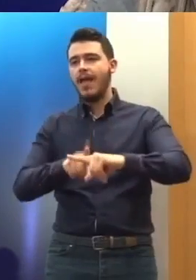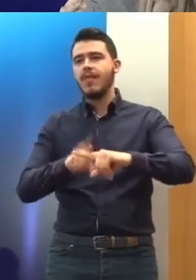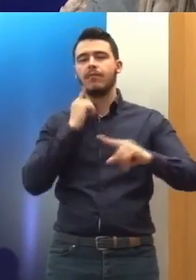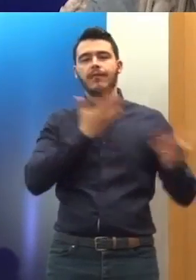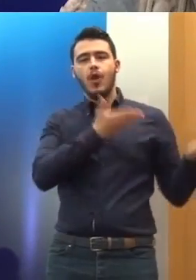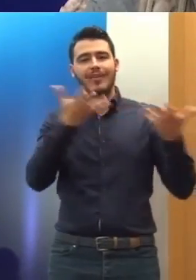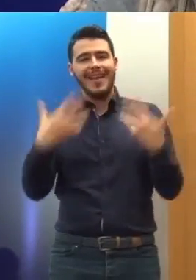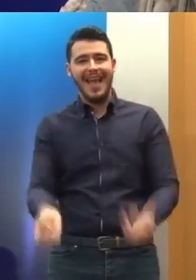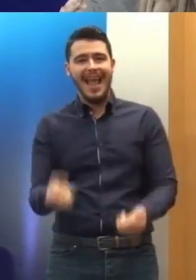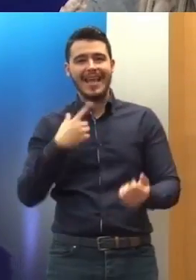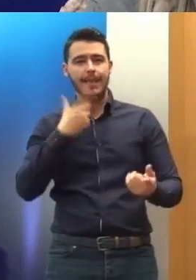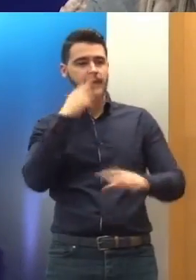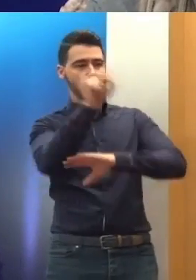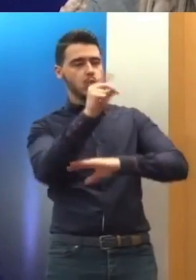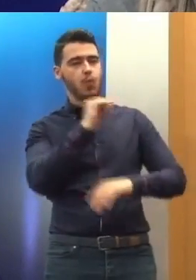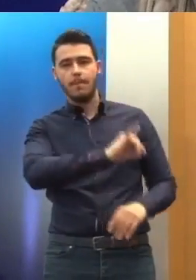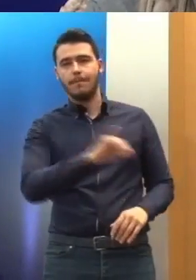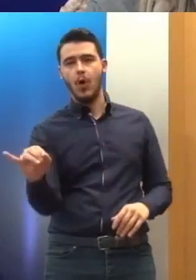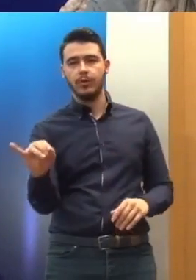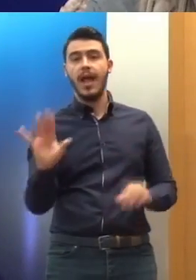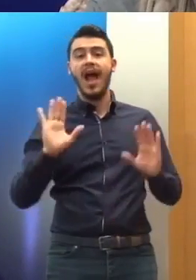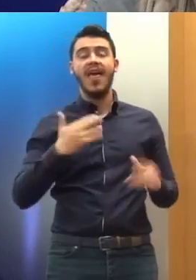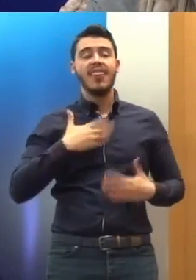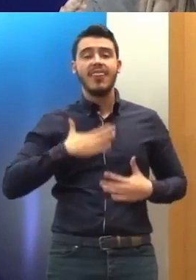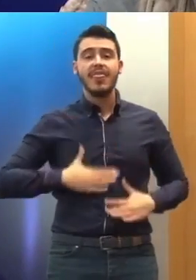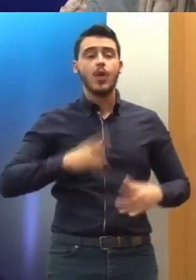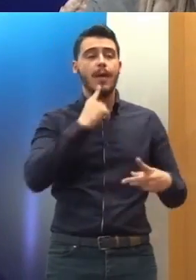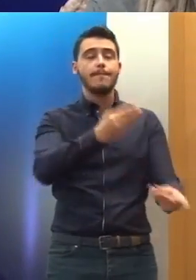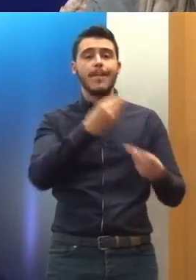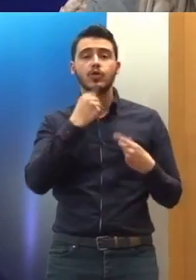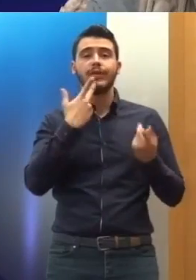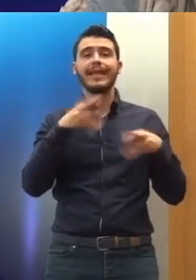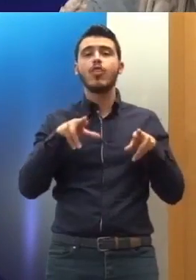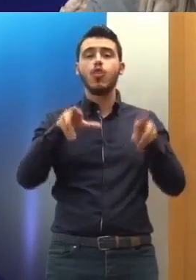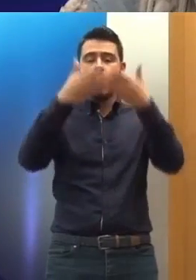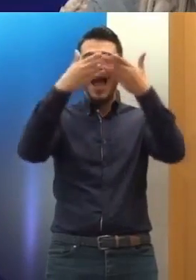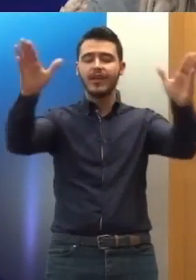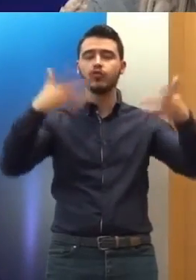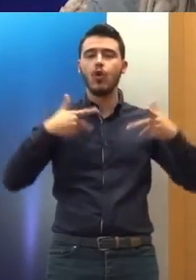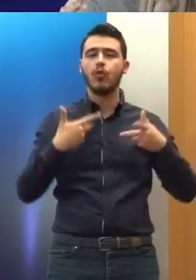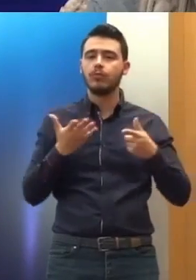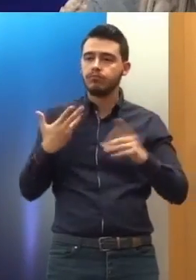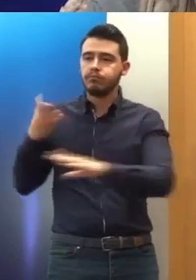θέλουμε τέτοιου είδους σχέσεις. Θέλουμε όμως τη διευκόλυνση να κάνουμε τη δουλειά μας όπως πρέπει.